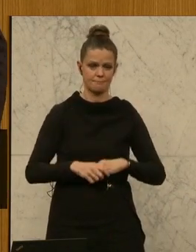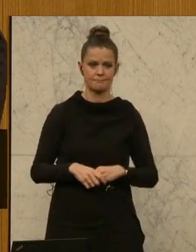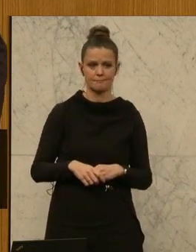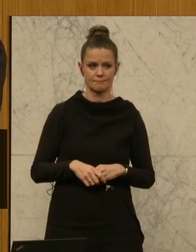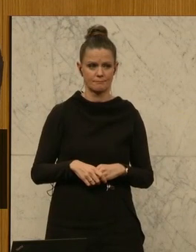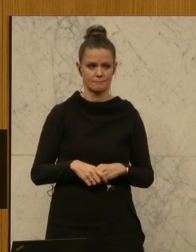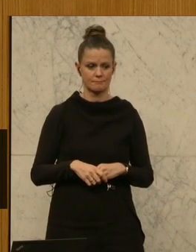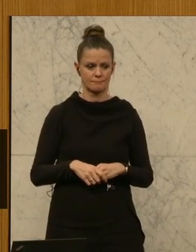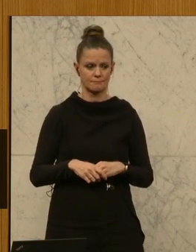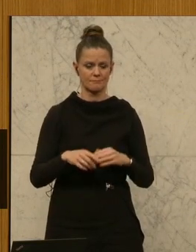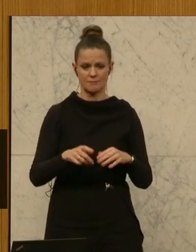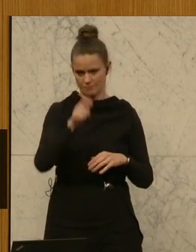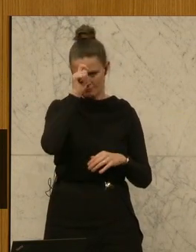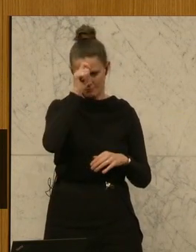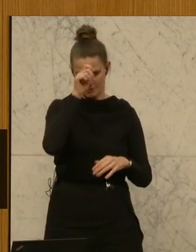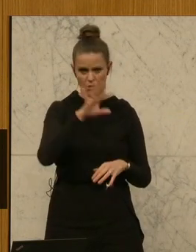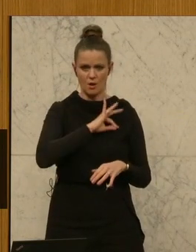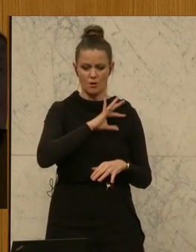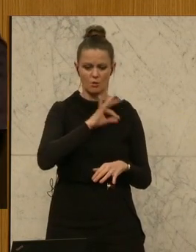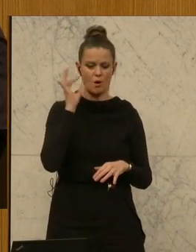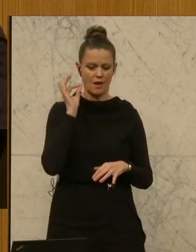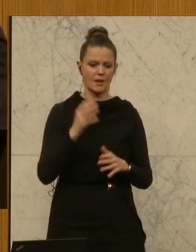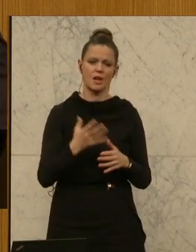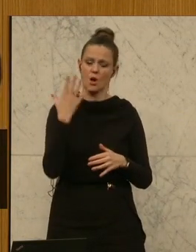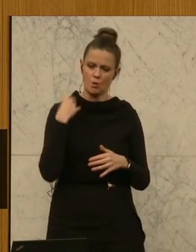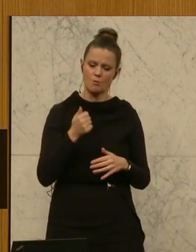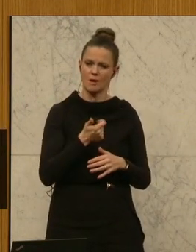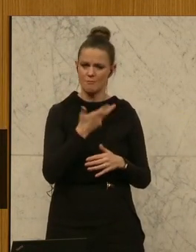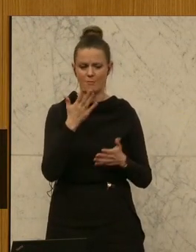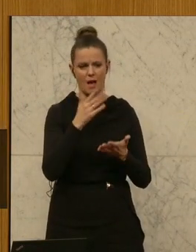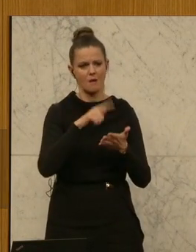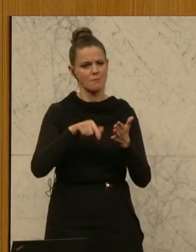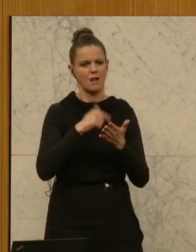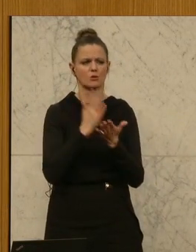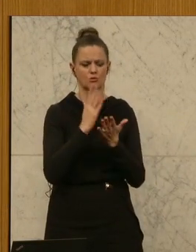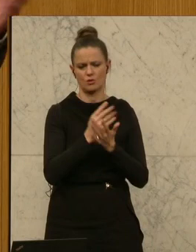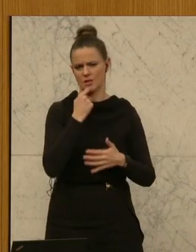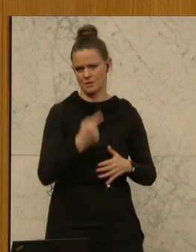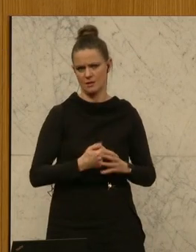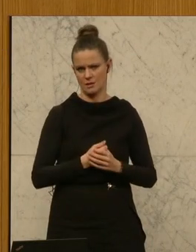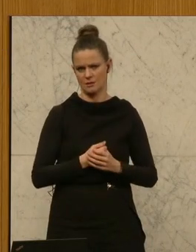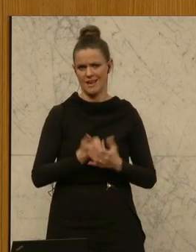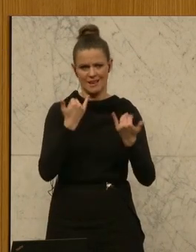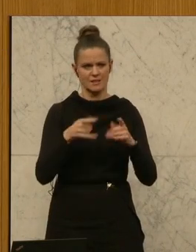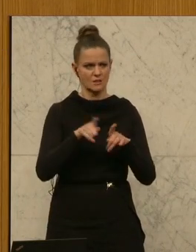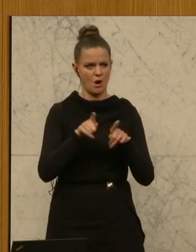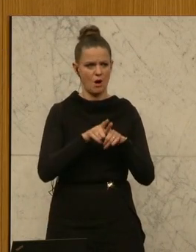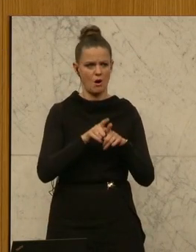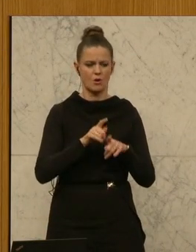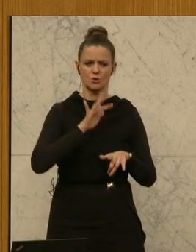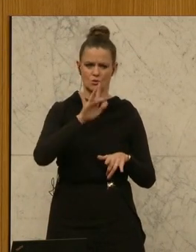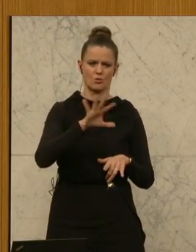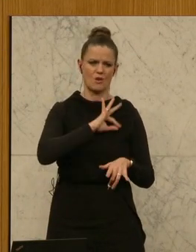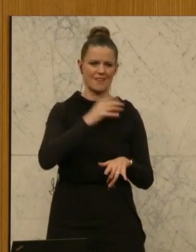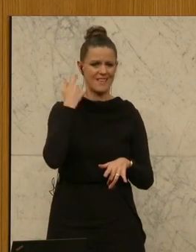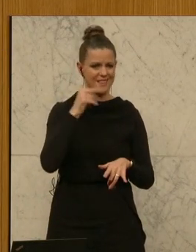Und geschätzte Kolleginnen und Kollegen, was heute schon einmal oder des Öfteren angesprochen wurde, jetzt auch die Kollegen der NEOS,